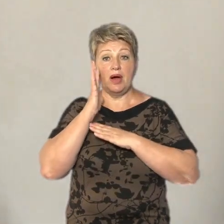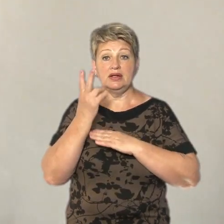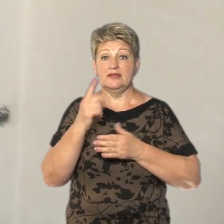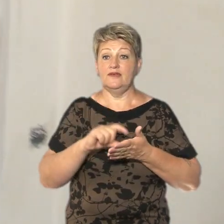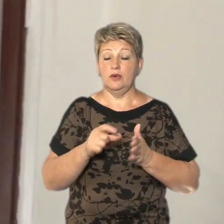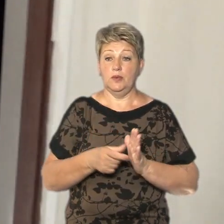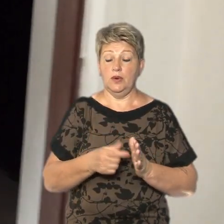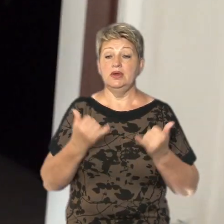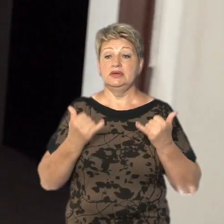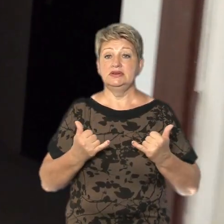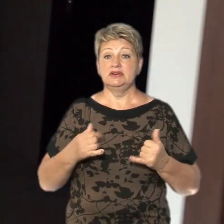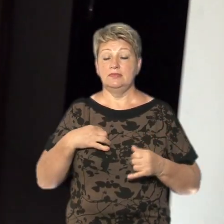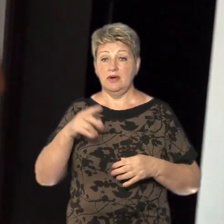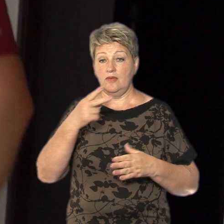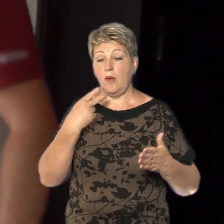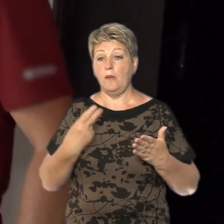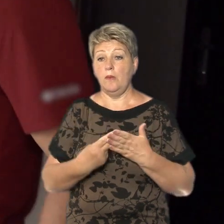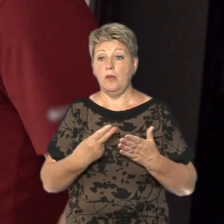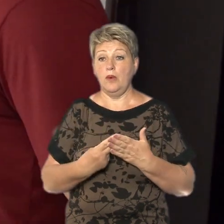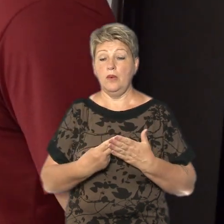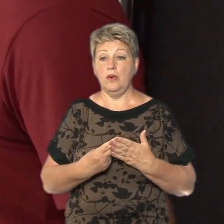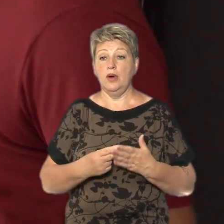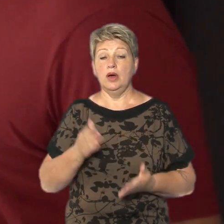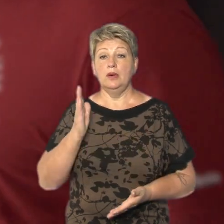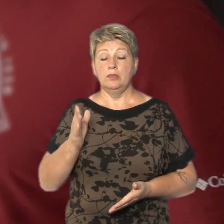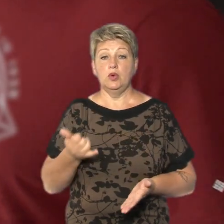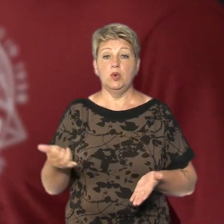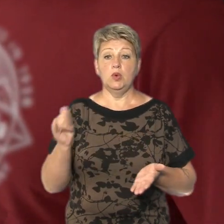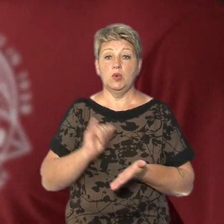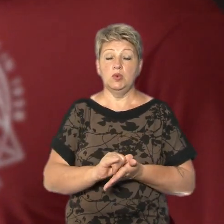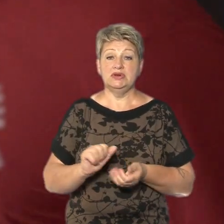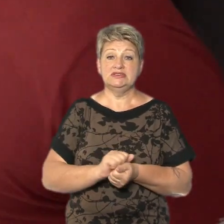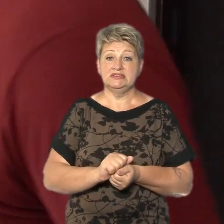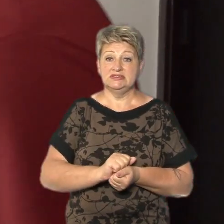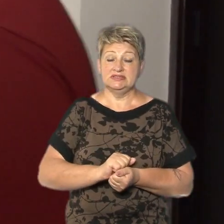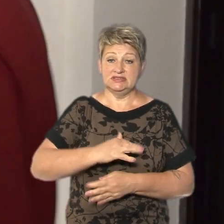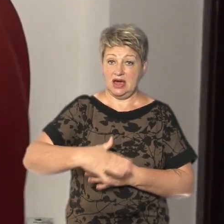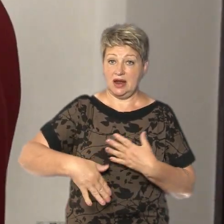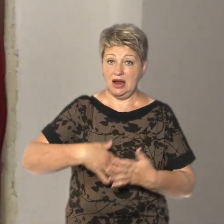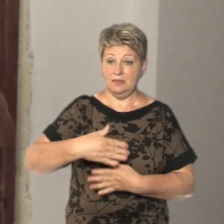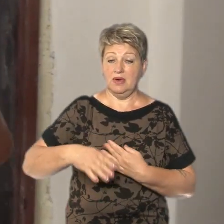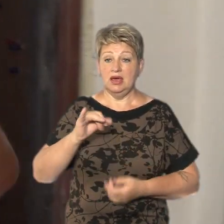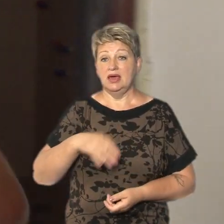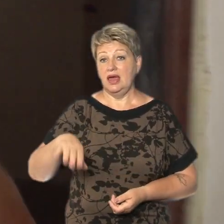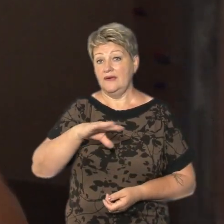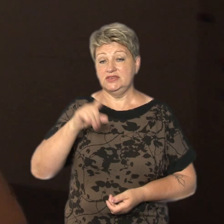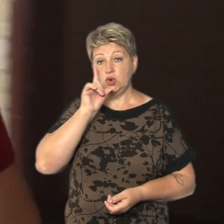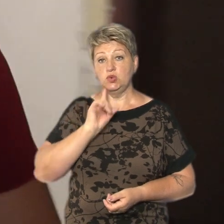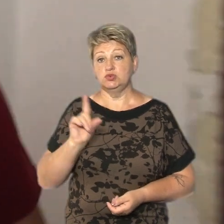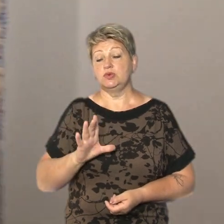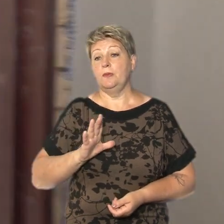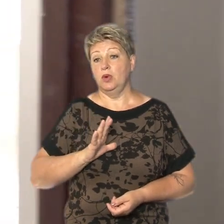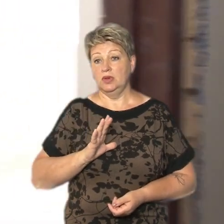прийдемо на цей станут, в якому буде встановлена і стиральна машинка, і всі удобства, що були.